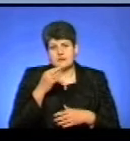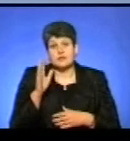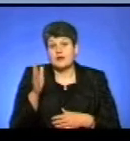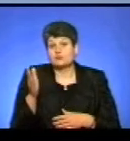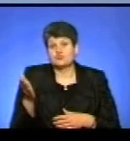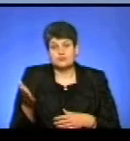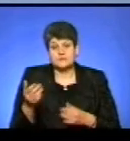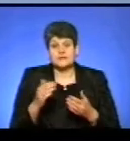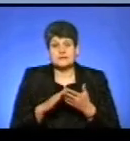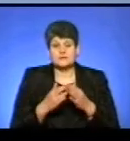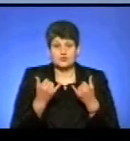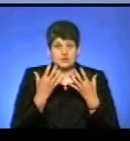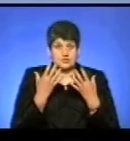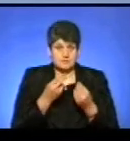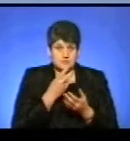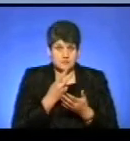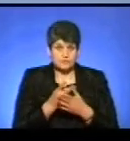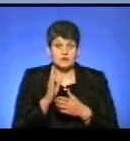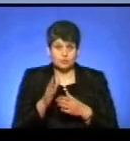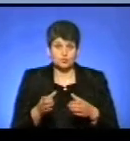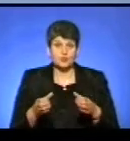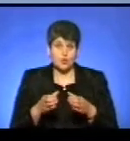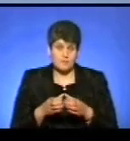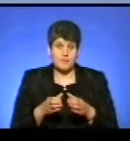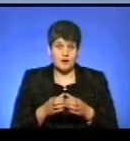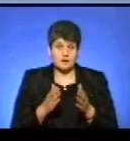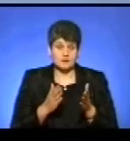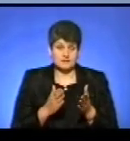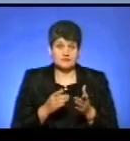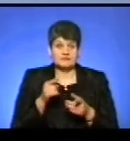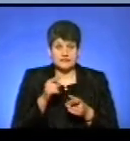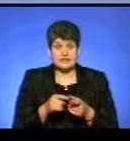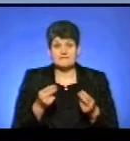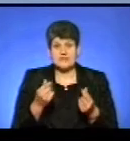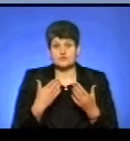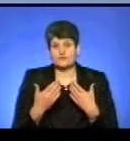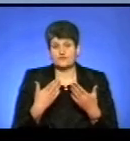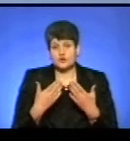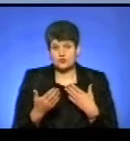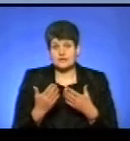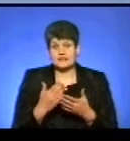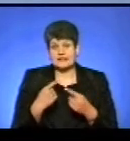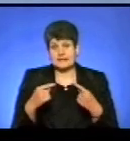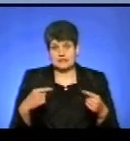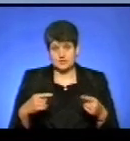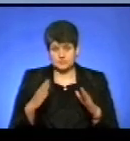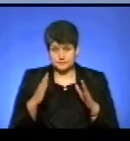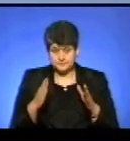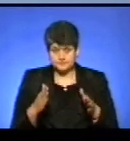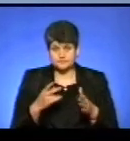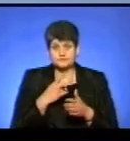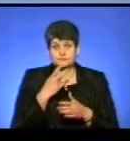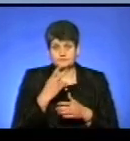буде. Станом на сьогоднішній день, то, що ми бачимо, в принципі, вони будуть громада, мається на увазі, в тих фінансових відносинах, які, в принципі, всі решта будуть. Ми бачимо